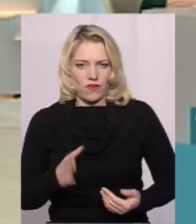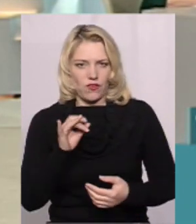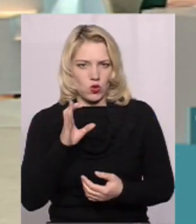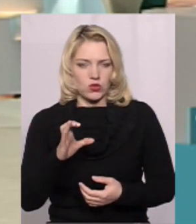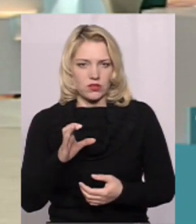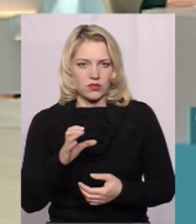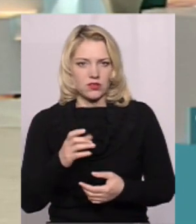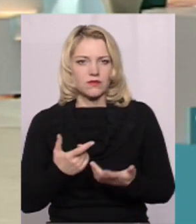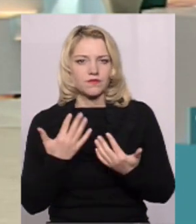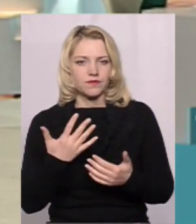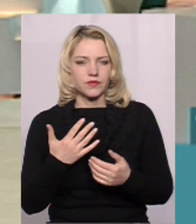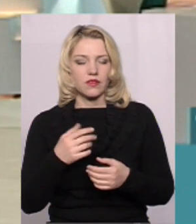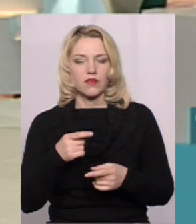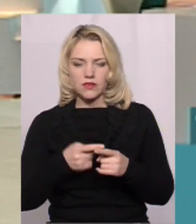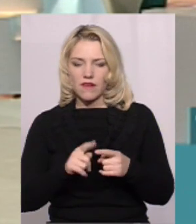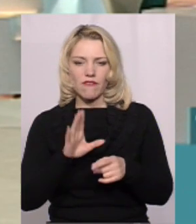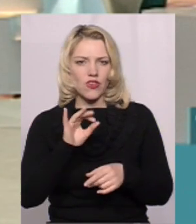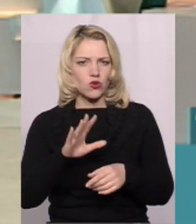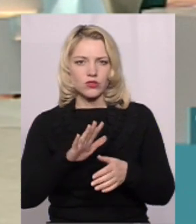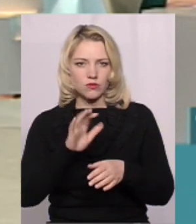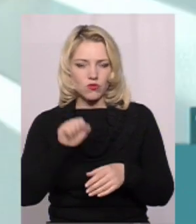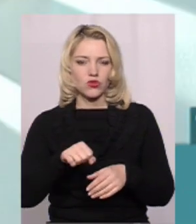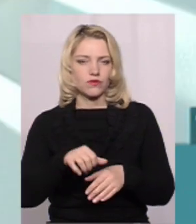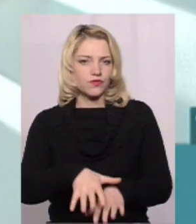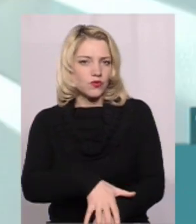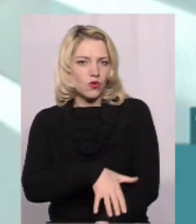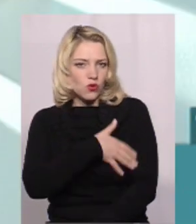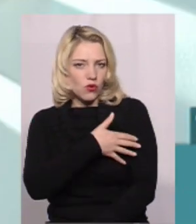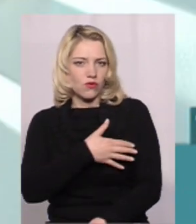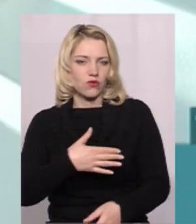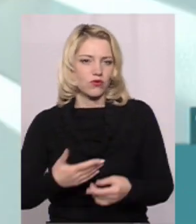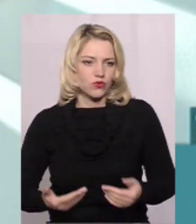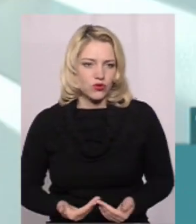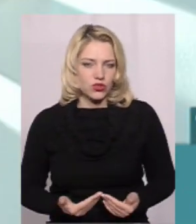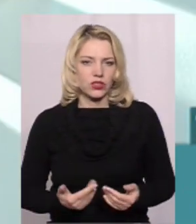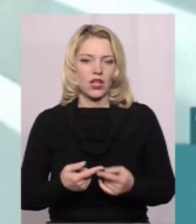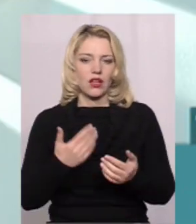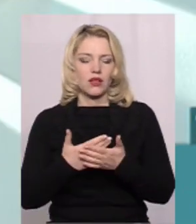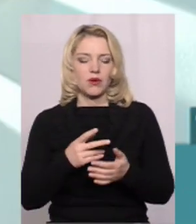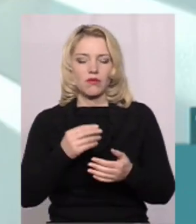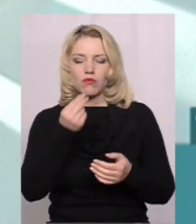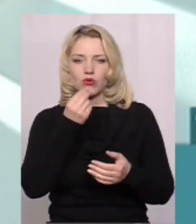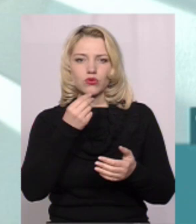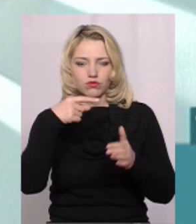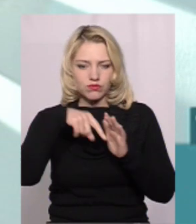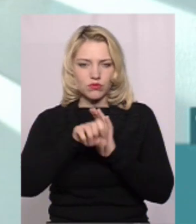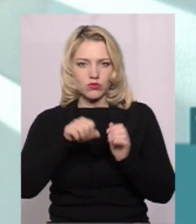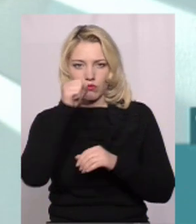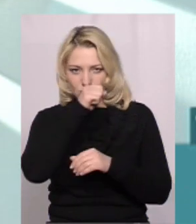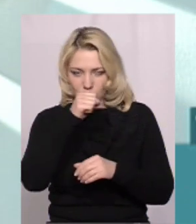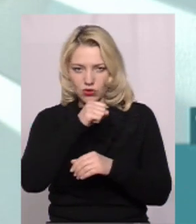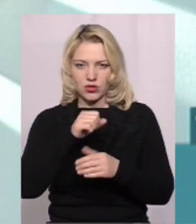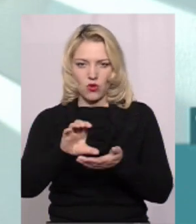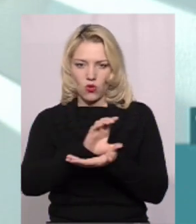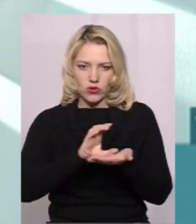так, як вірус досить живучий в продуктах, які підлягають заморожуванню, консервуванню,